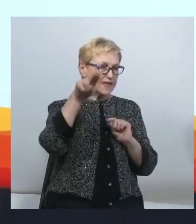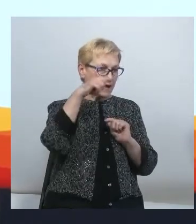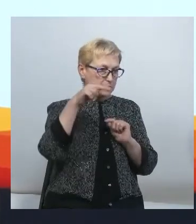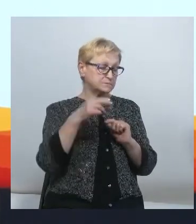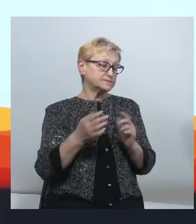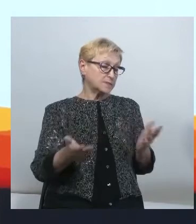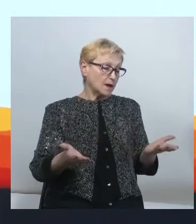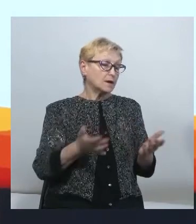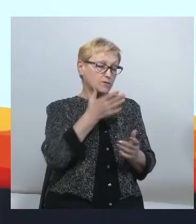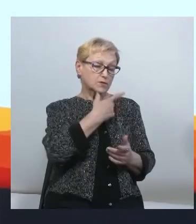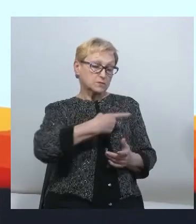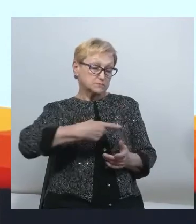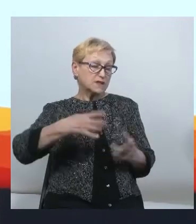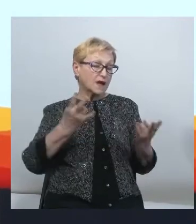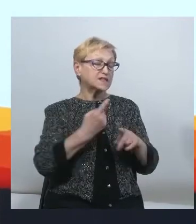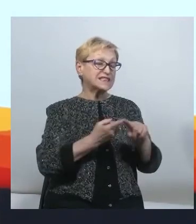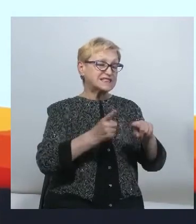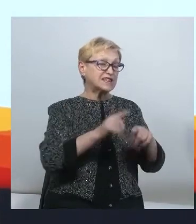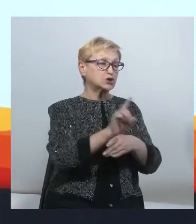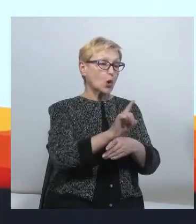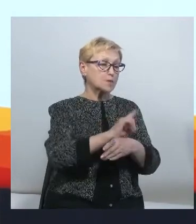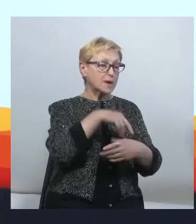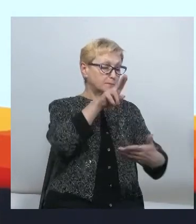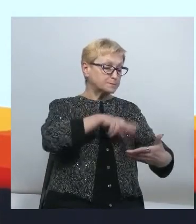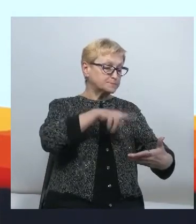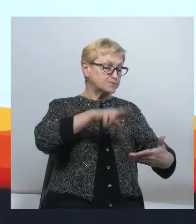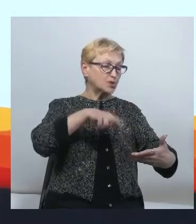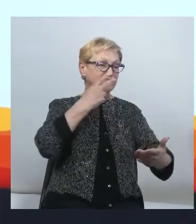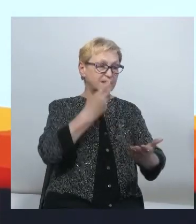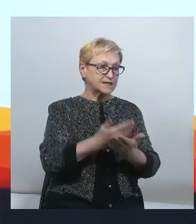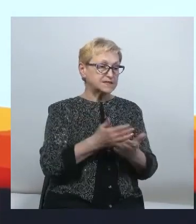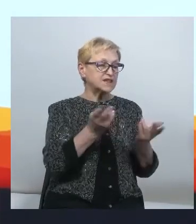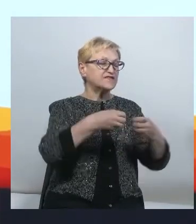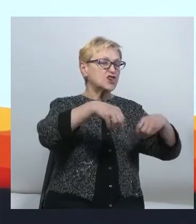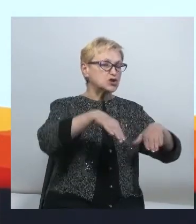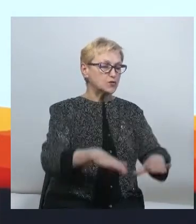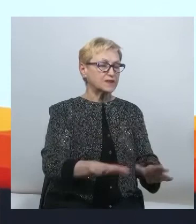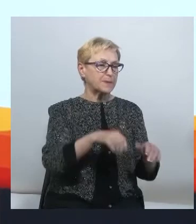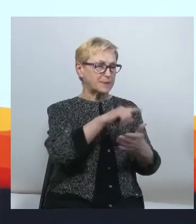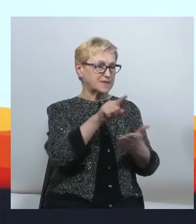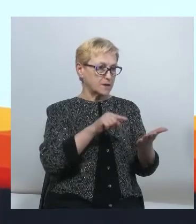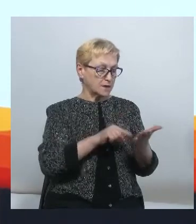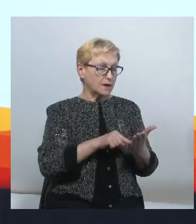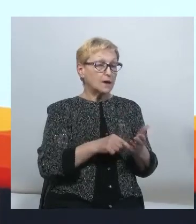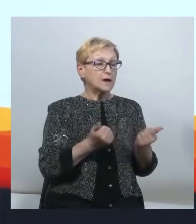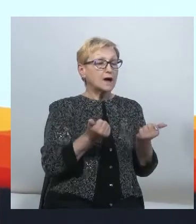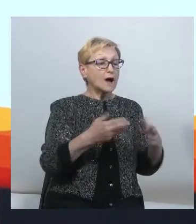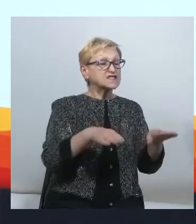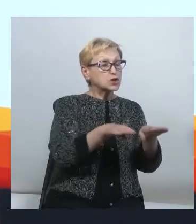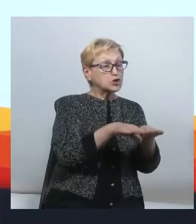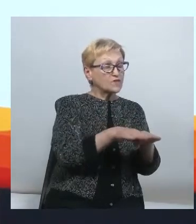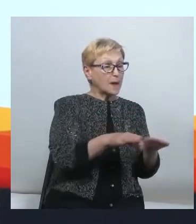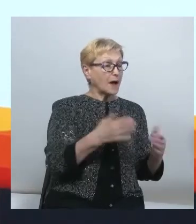і по відповідних розділах можна норми передивитися, яким чином вирішуються ті чи інші питання. Стосовно порівняння з так славно